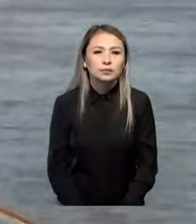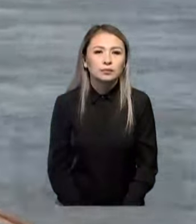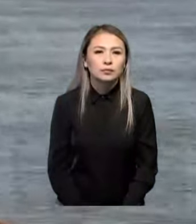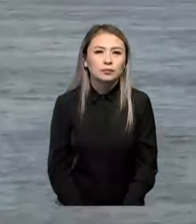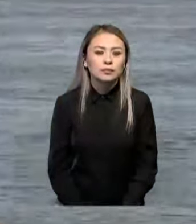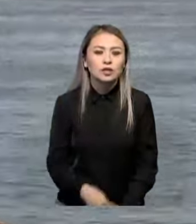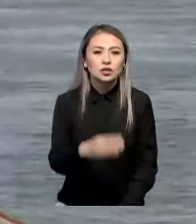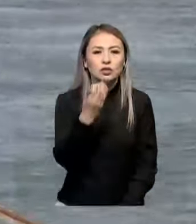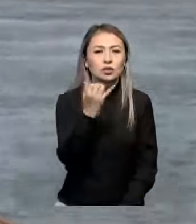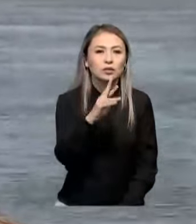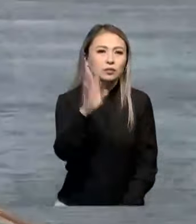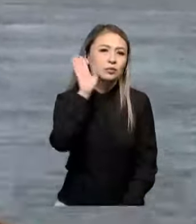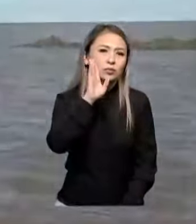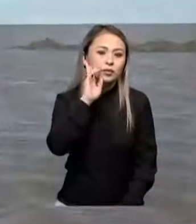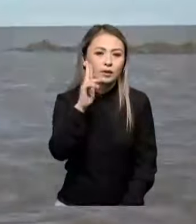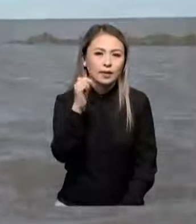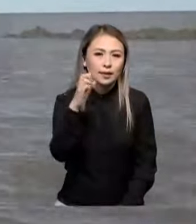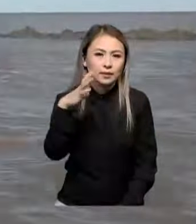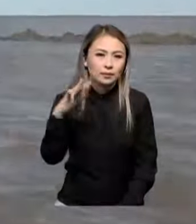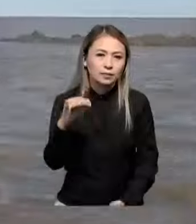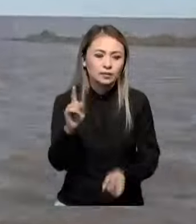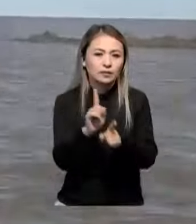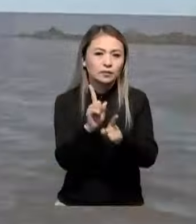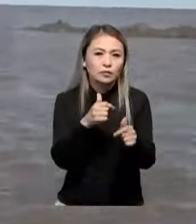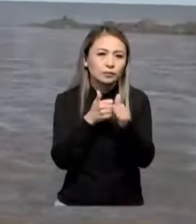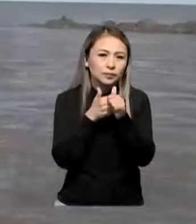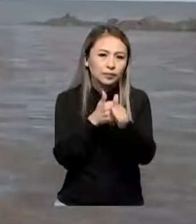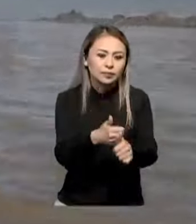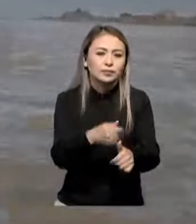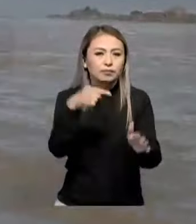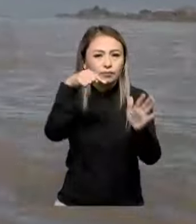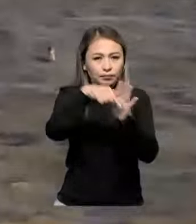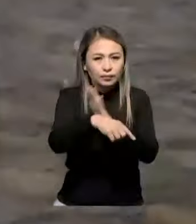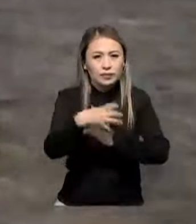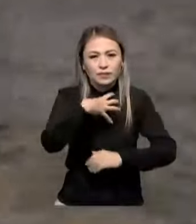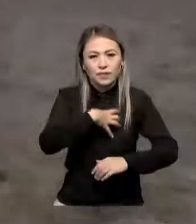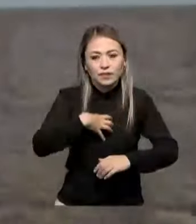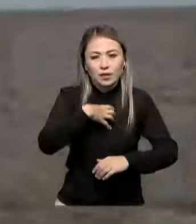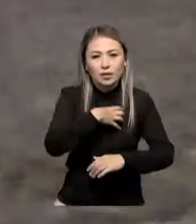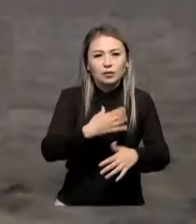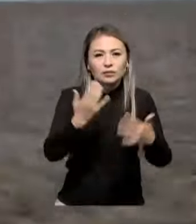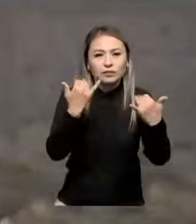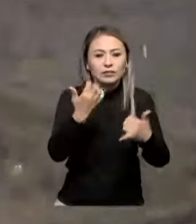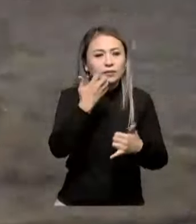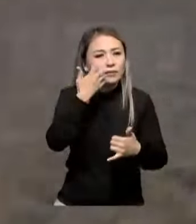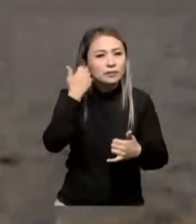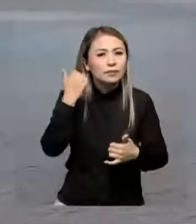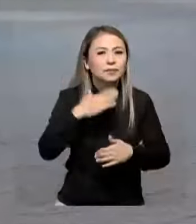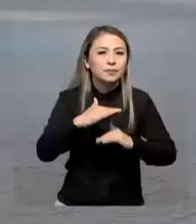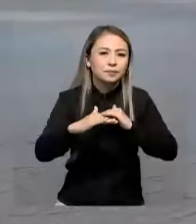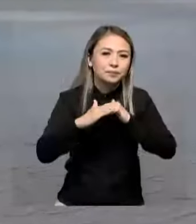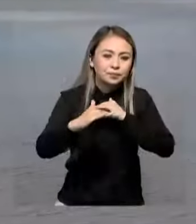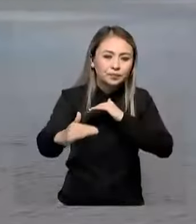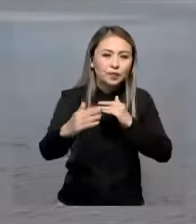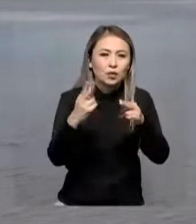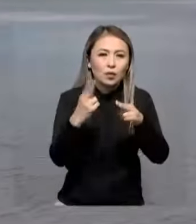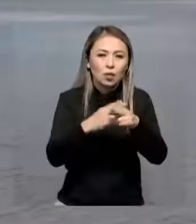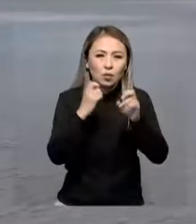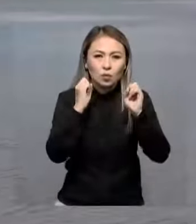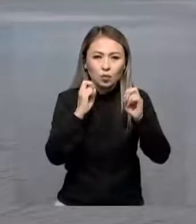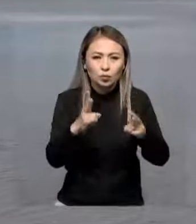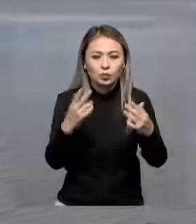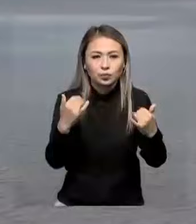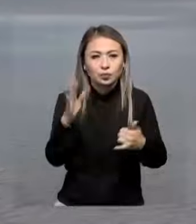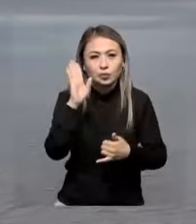Жайық суының қаспи тенізіне кедеріксіз жету үшін өзен төбін тереңдету маңызды. Қазір соның арқасында елді мекендерге қауіп сейіліп,